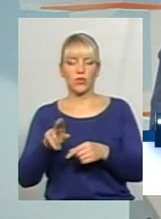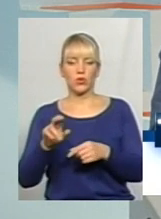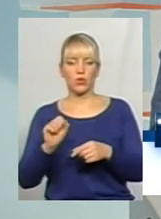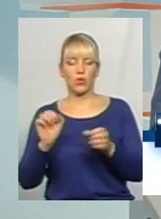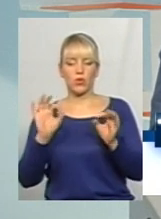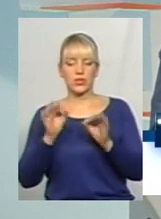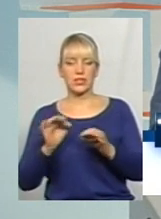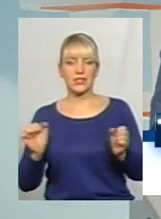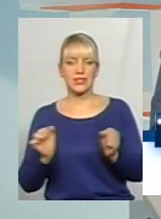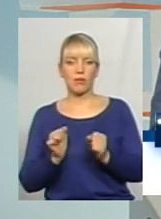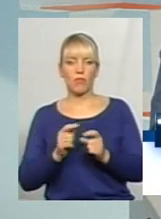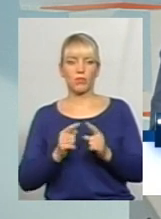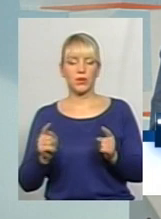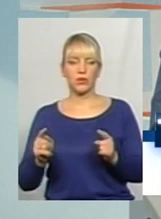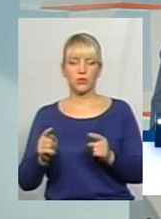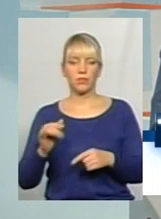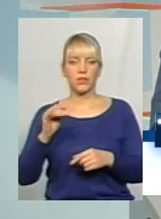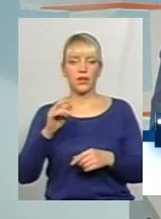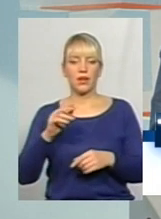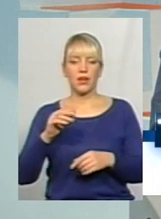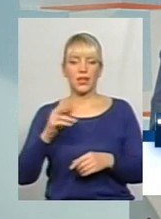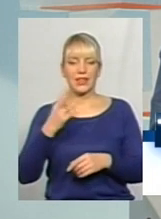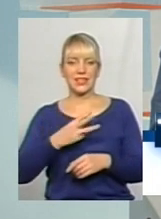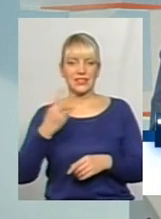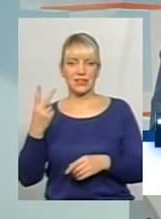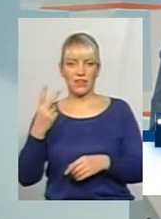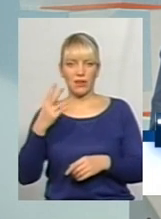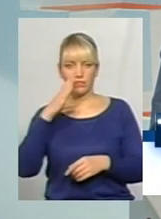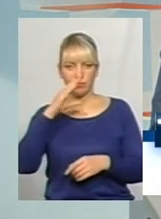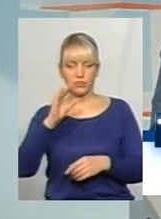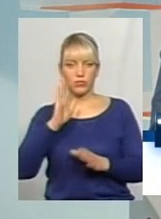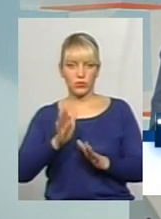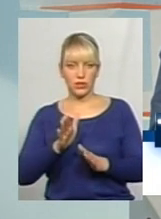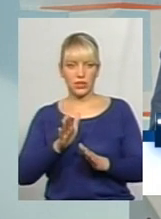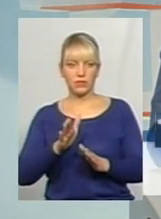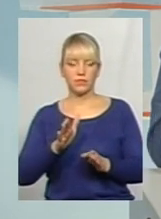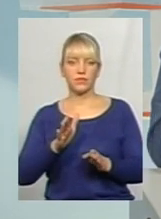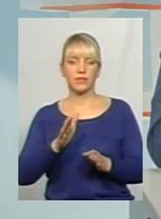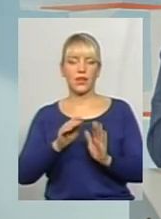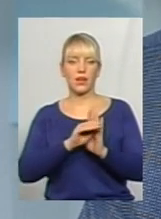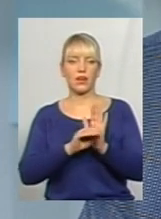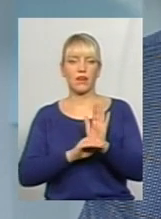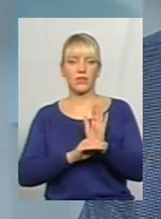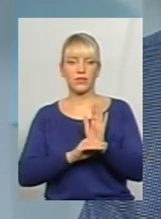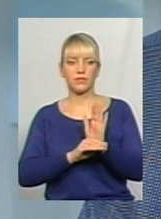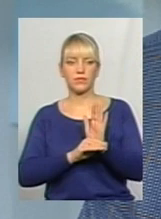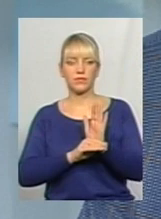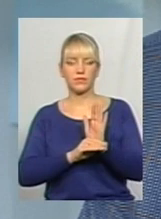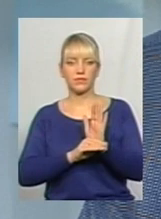-зимовий період. Ну, по маршруту номер 32 також буде графік в нас, по суті,